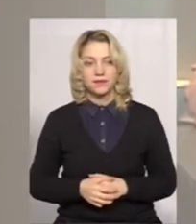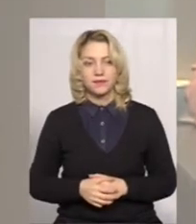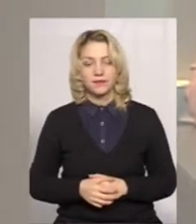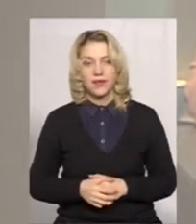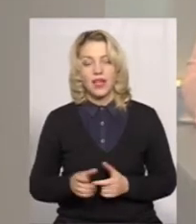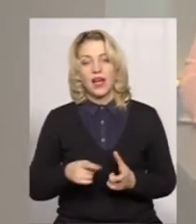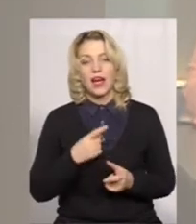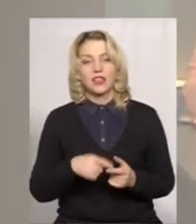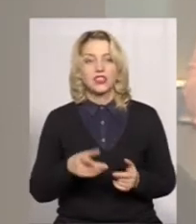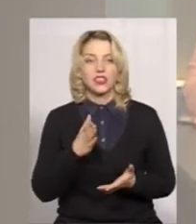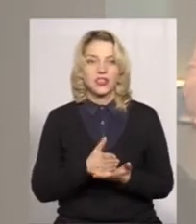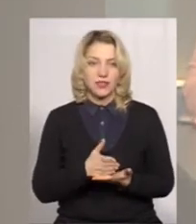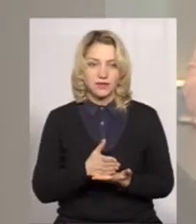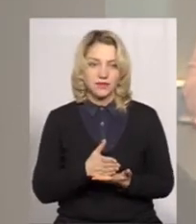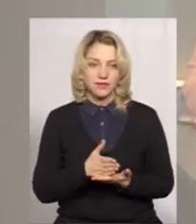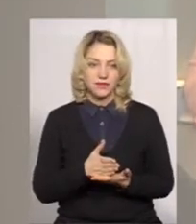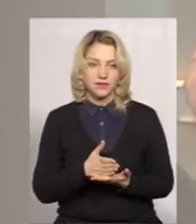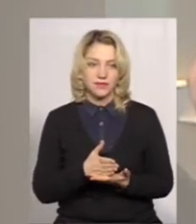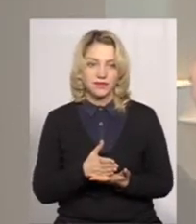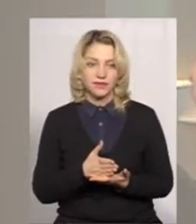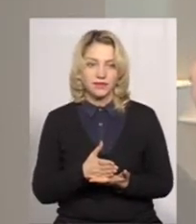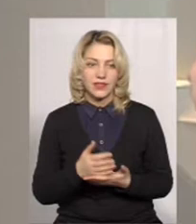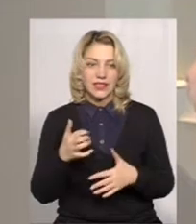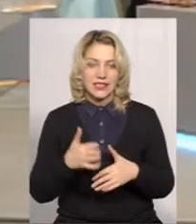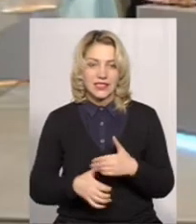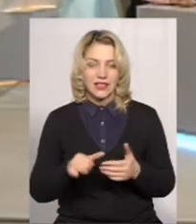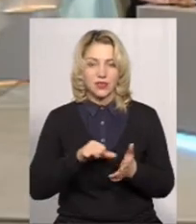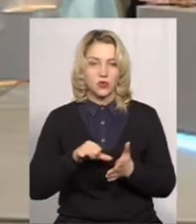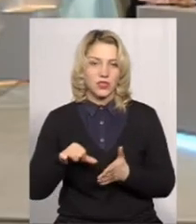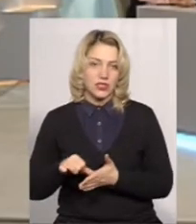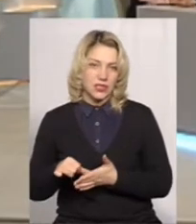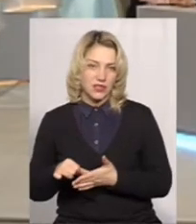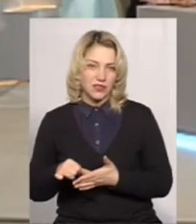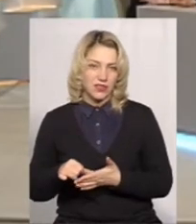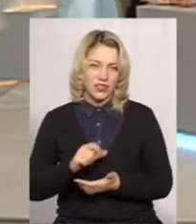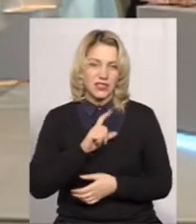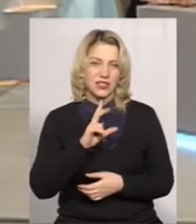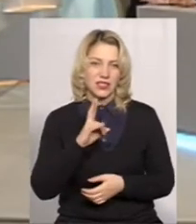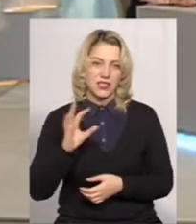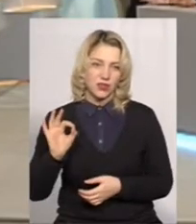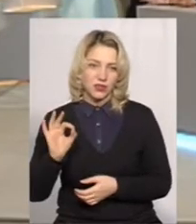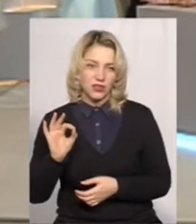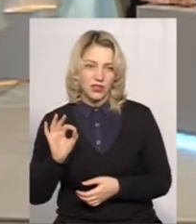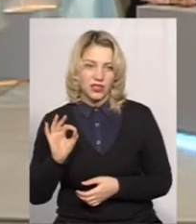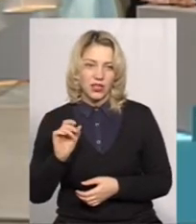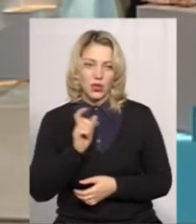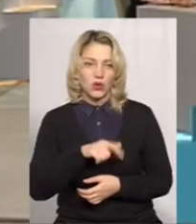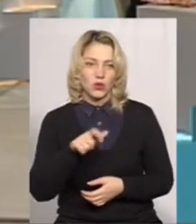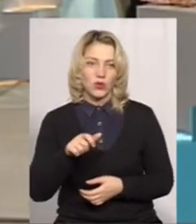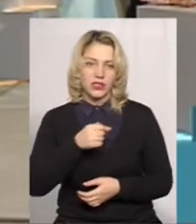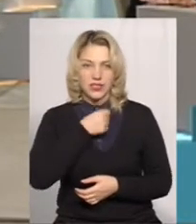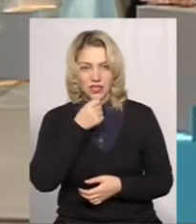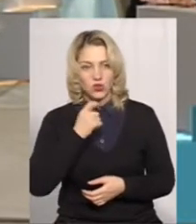А чи є серед учасників зовнішнього незалежного оцінювання люди